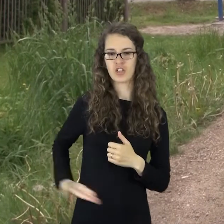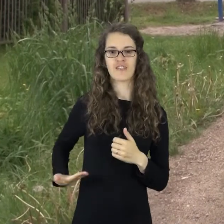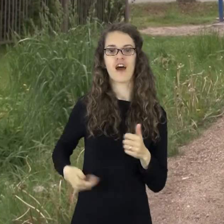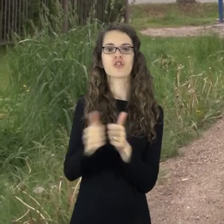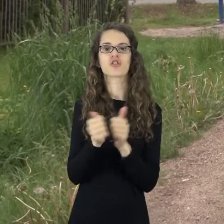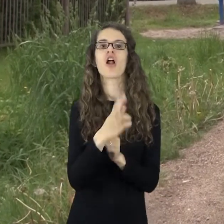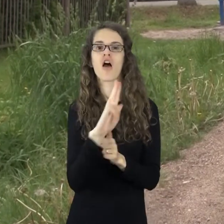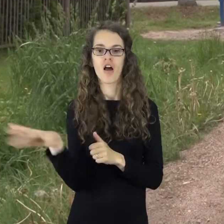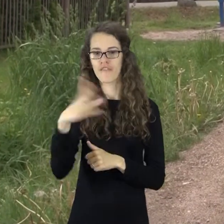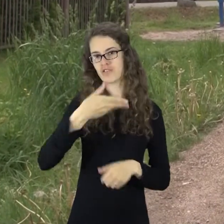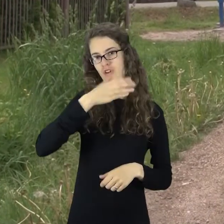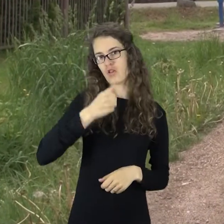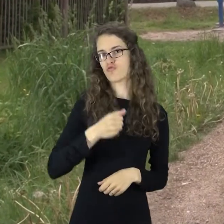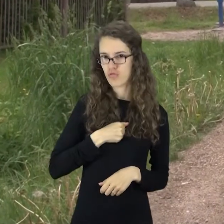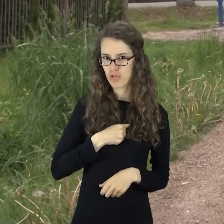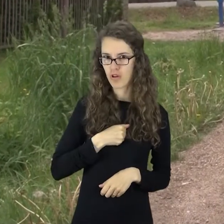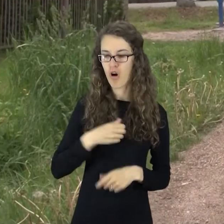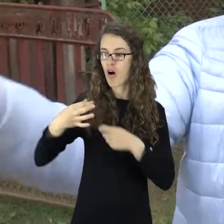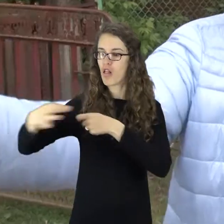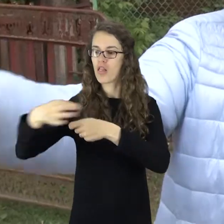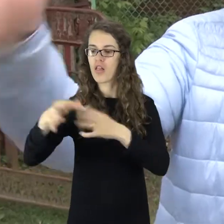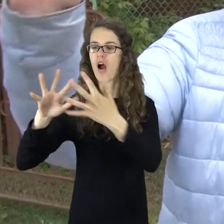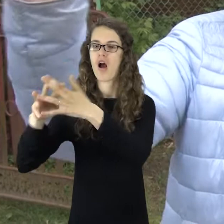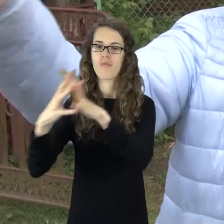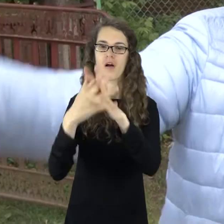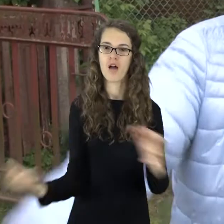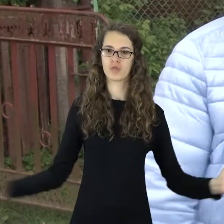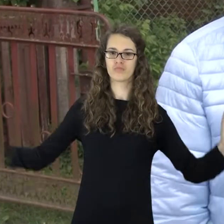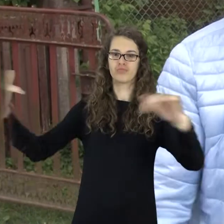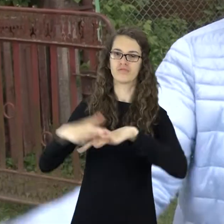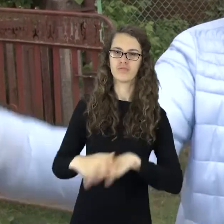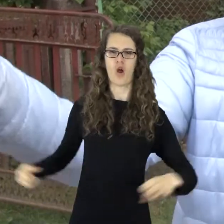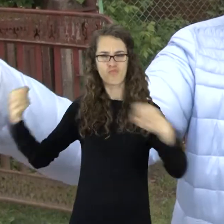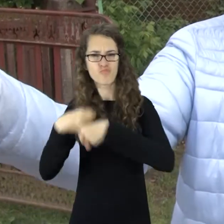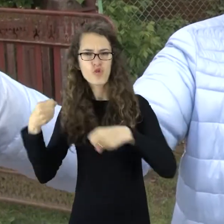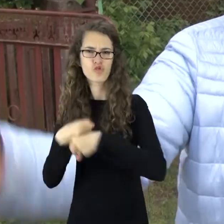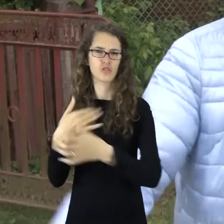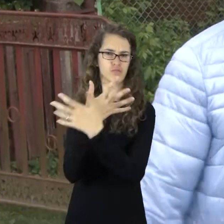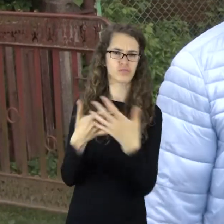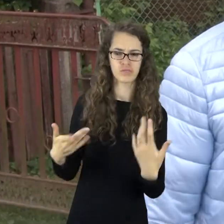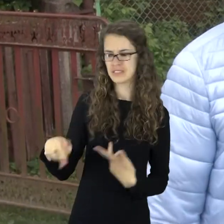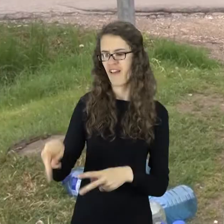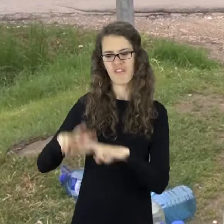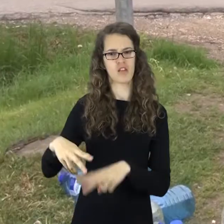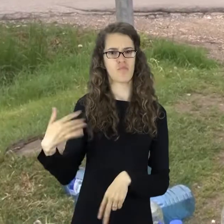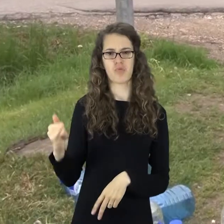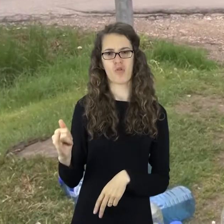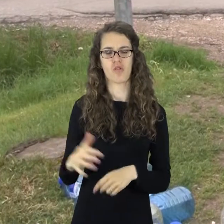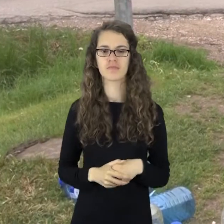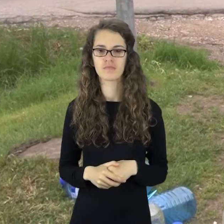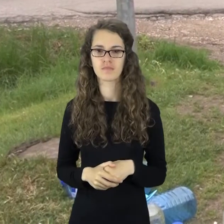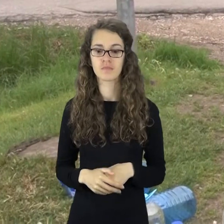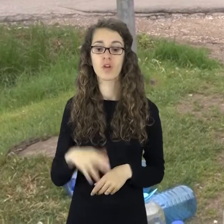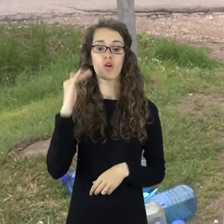Atvažiuoju iš kaimų su bačkom, čia bus ne muštinės, čia, nu, ne vietoj čia, ta kolonėlė ne vietoj. Šiuo metu